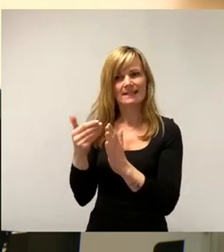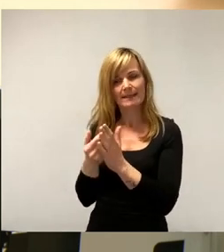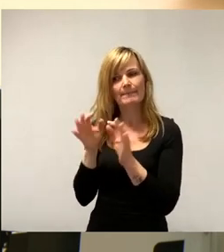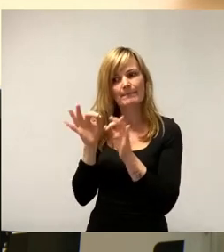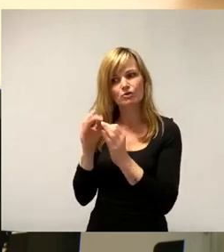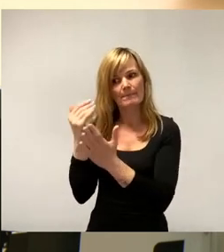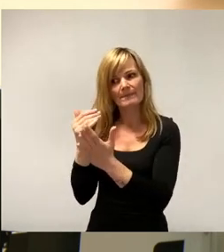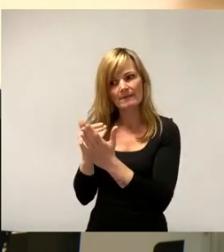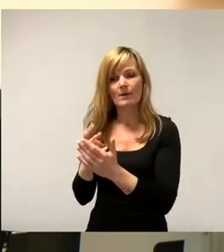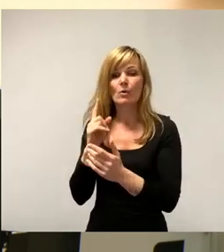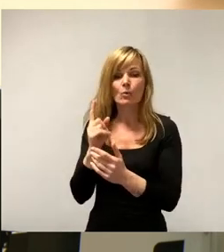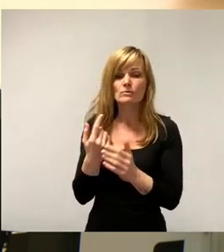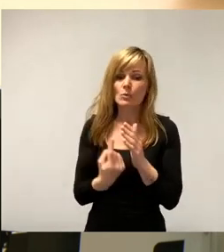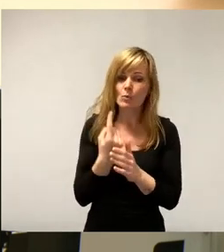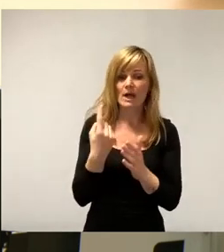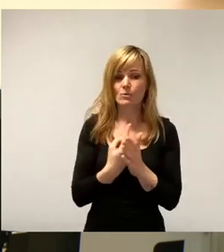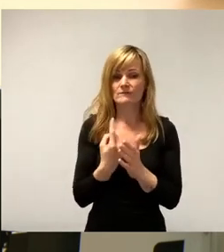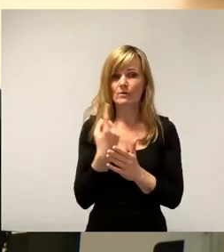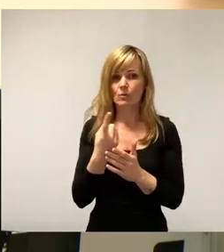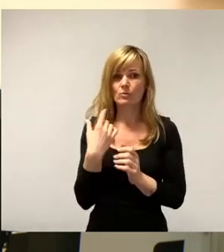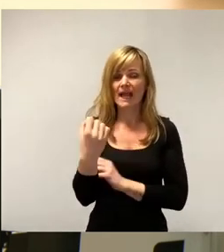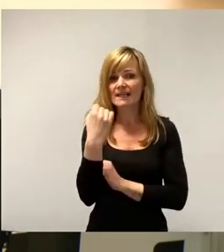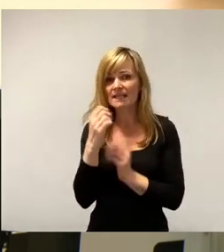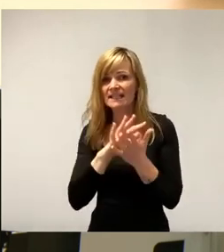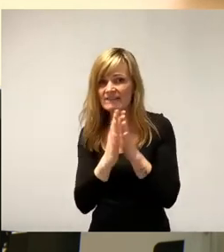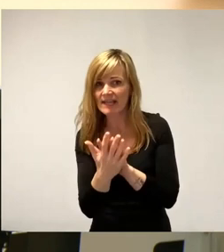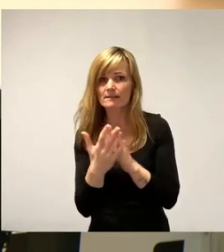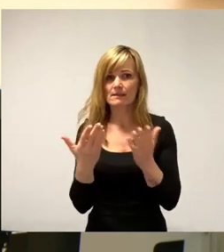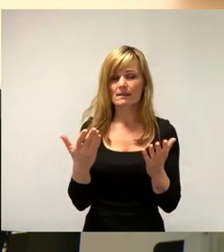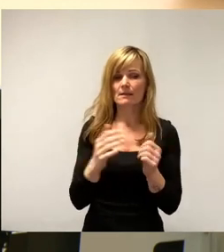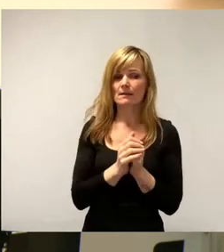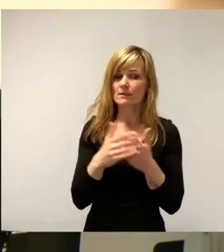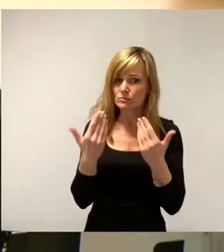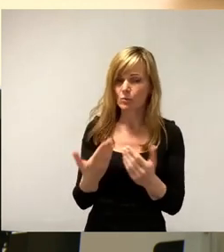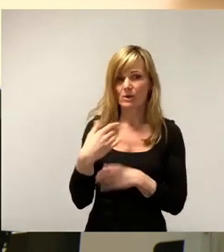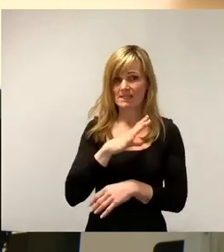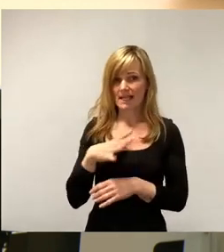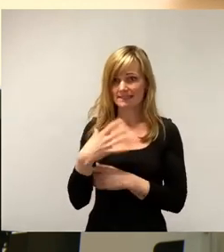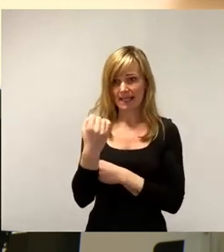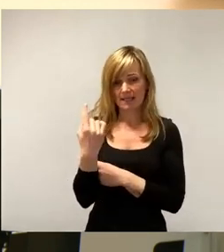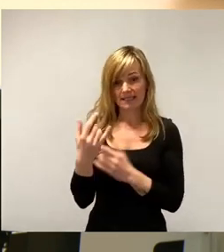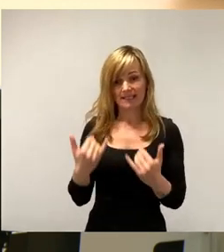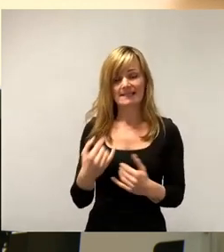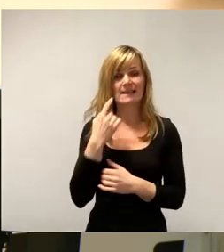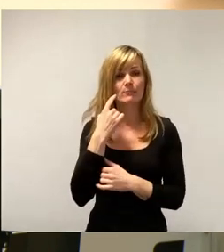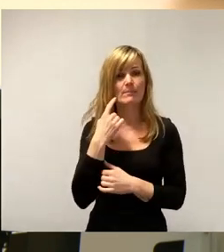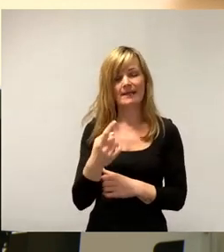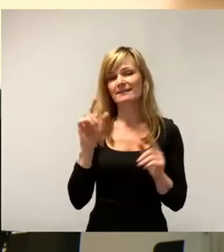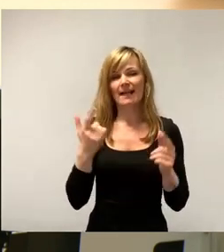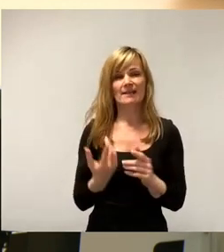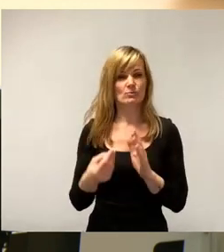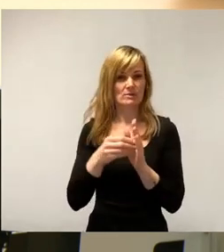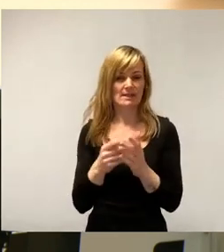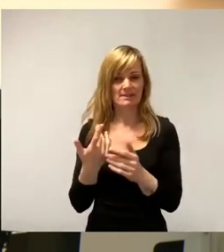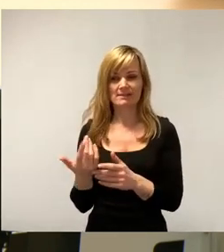Herausforderungen, was die Energiewende angeht, sodass die Sachsenenergie zurzeit eben keine zusätzlichen Ausschüttungen